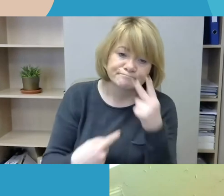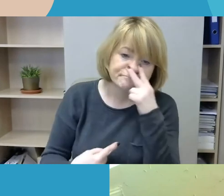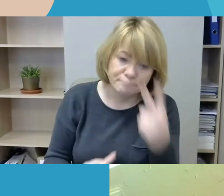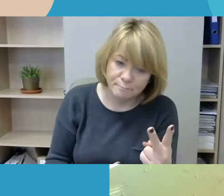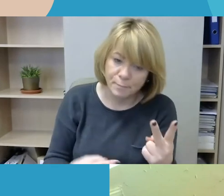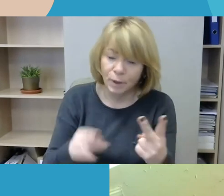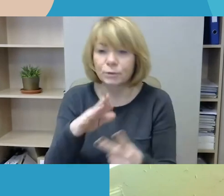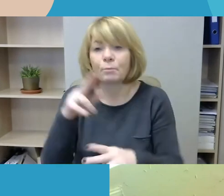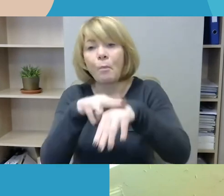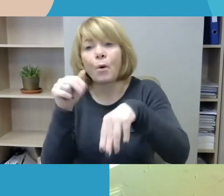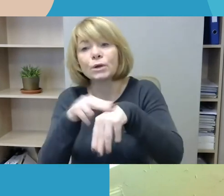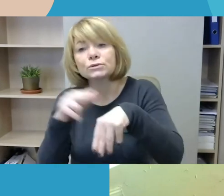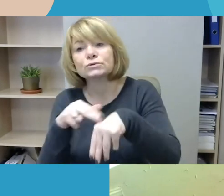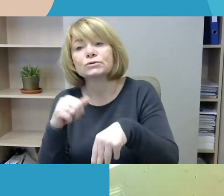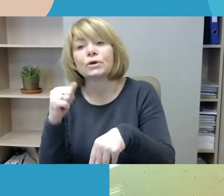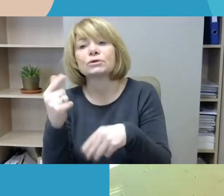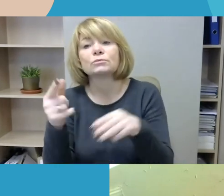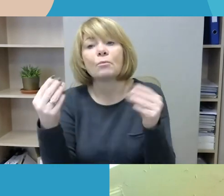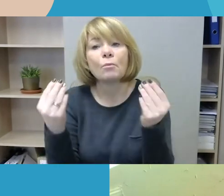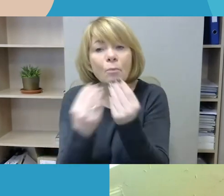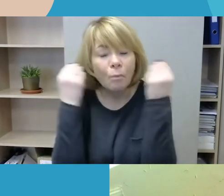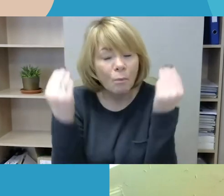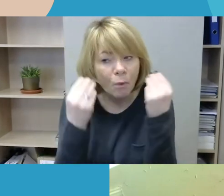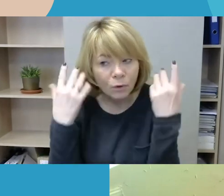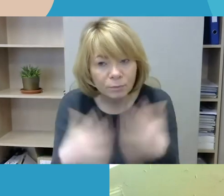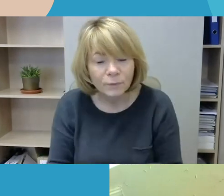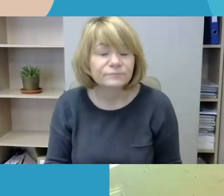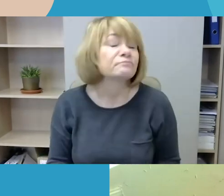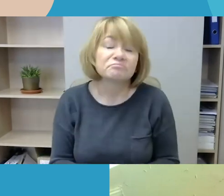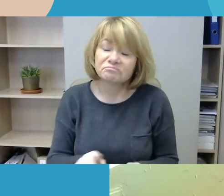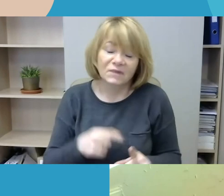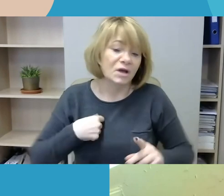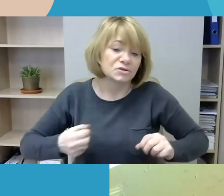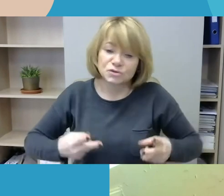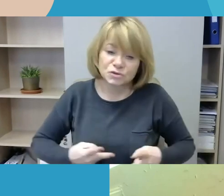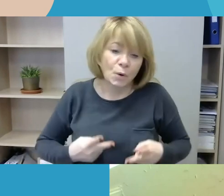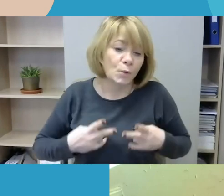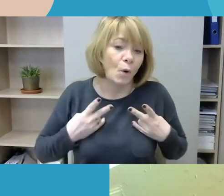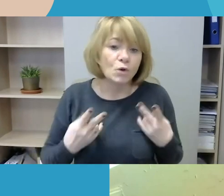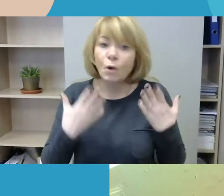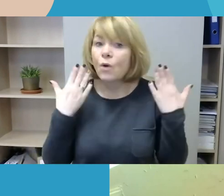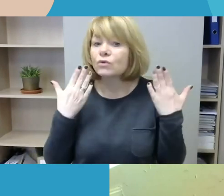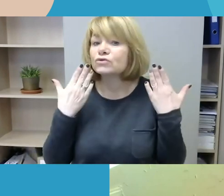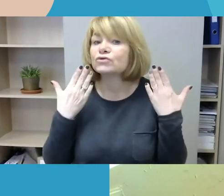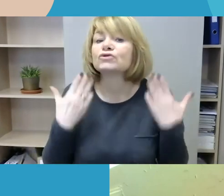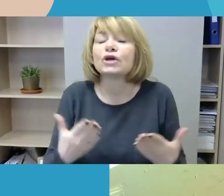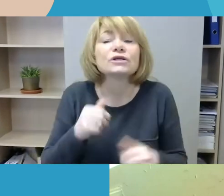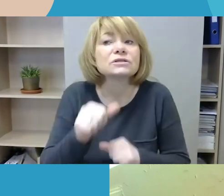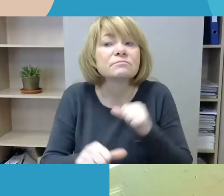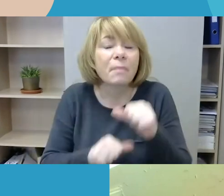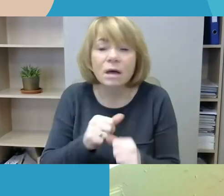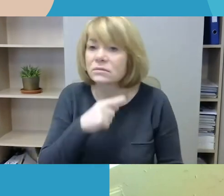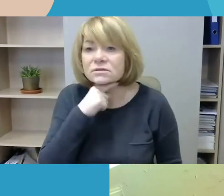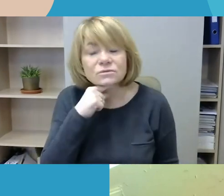Tai svarbu, ta, džiaugiamės, jog šiemet ypač turime daug apmokytų teisės augos pareigūnų,